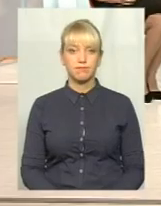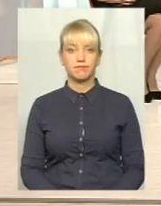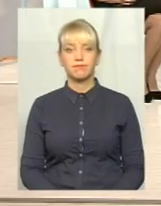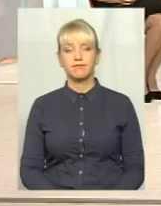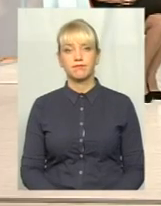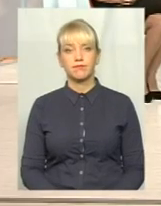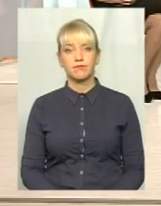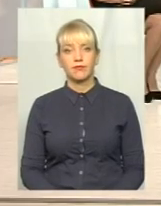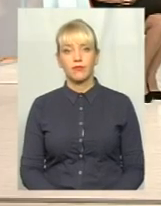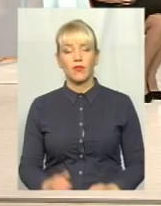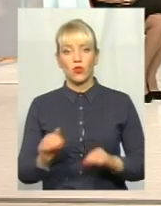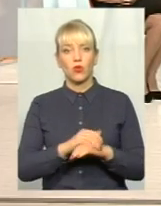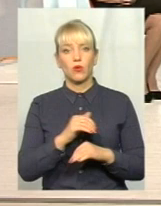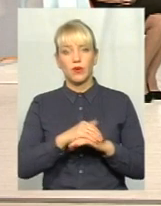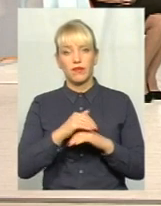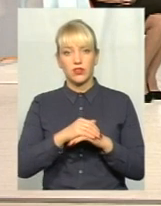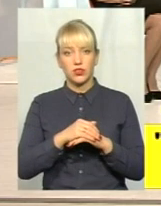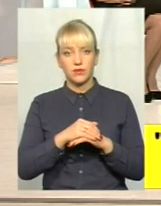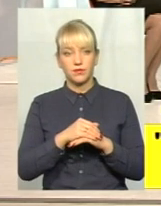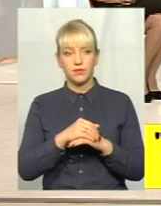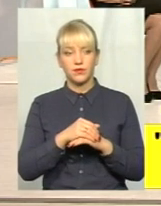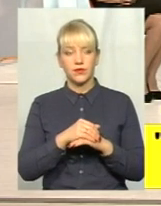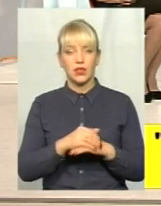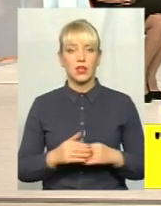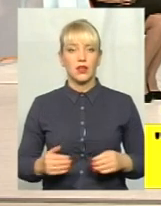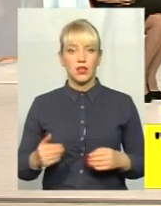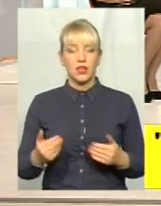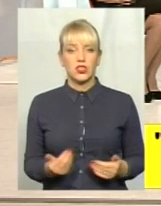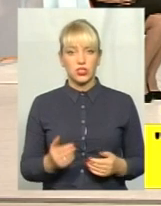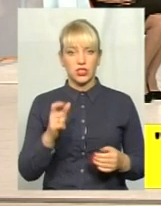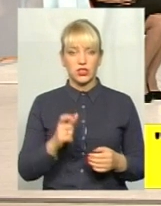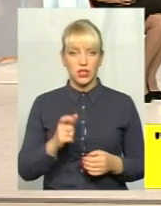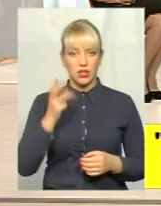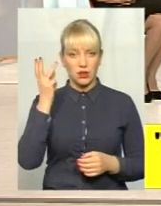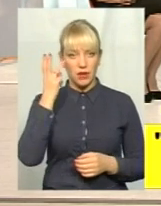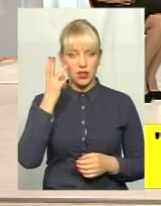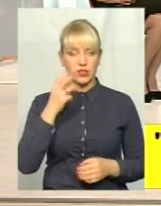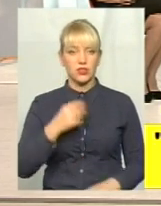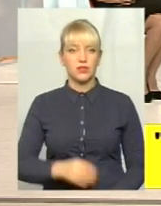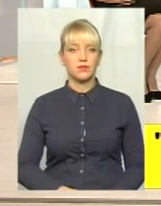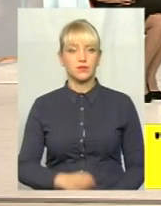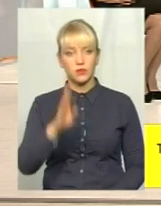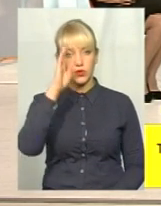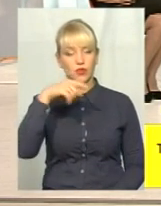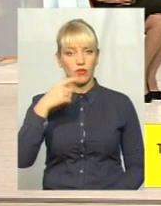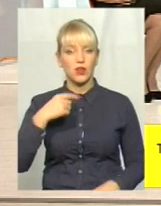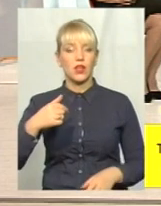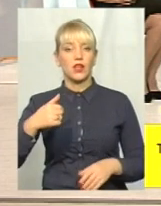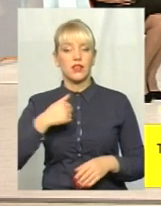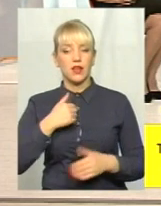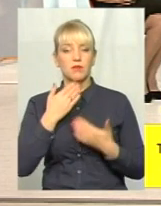Добрий вечір. Ми вас чуємо. Добрий вечір. Хмельницький, Михайло Грандівщин. Я хотів задати такий вопрос.